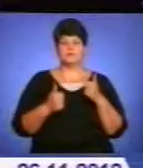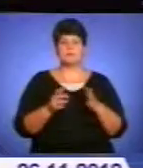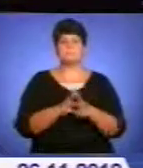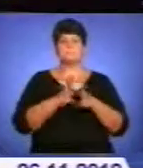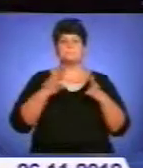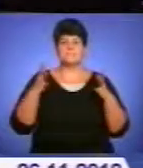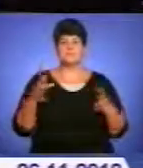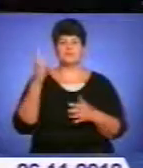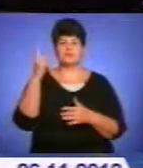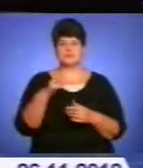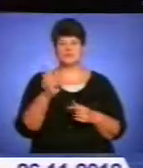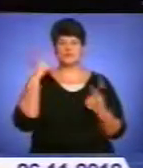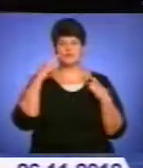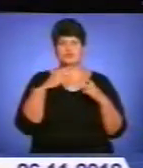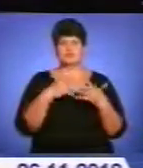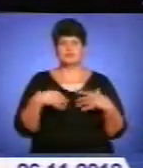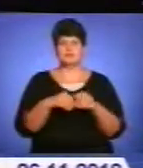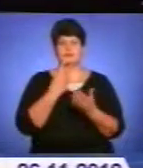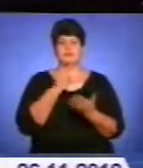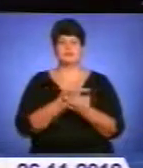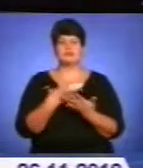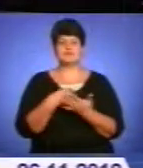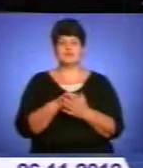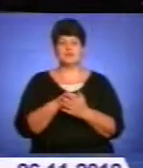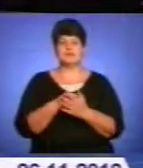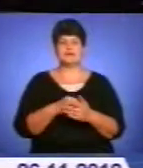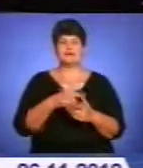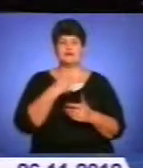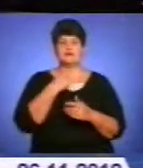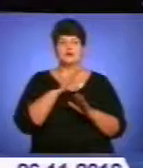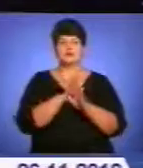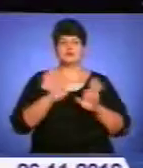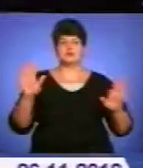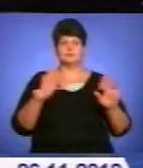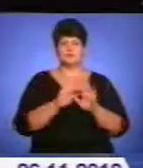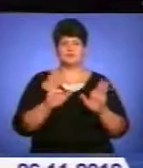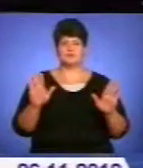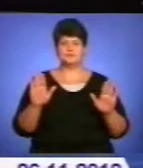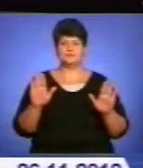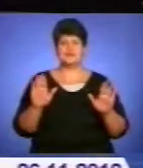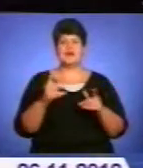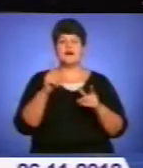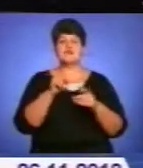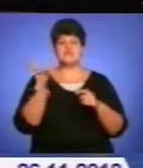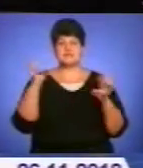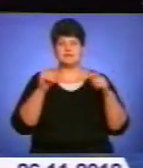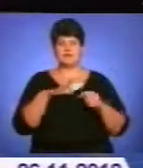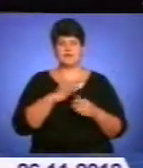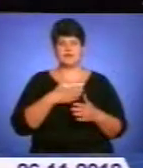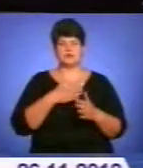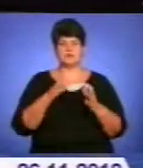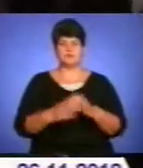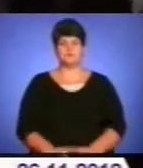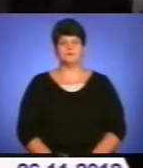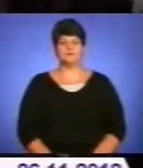100 творчих сімей продемонстрували свої вокальні здібності в залі кінопалацу «Український дім». На фестивалі побувала і наша знімальна група.